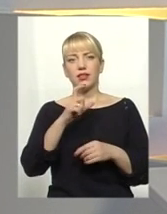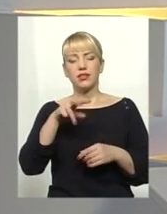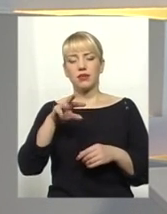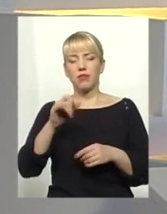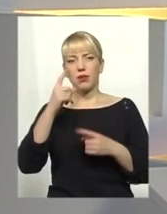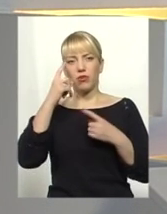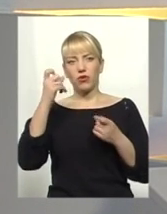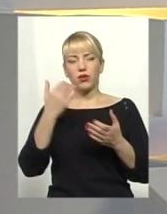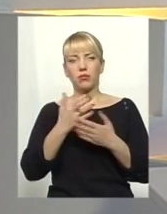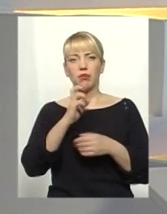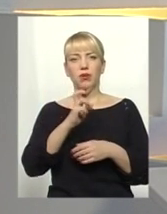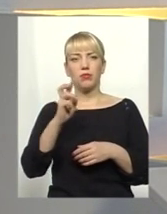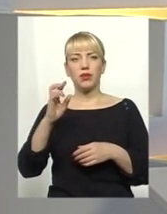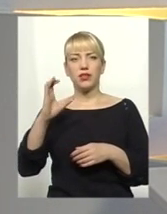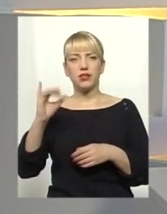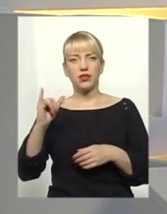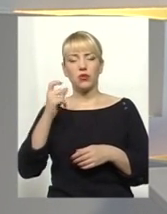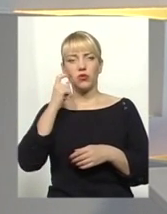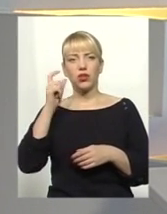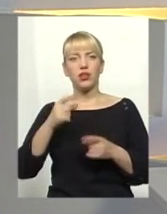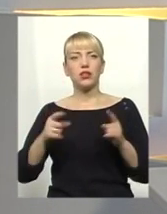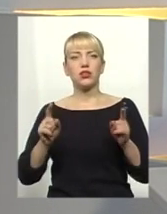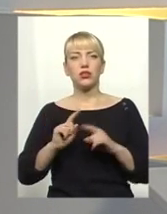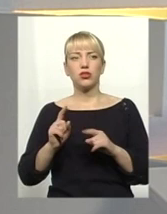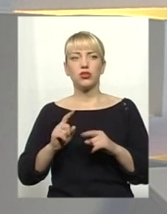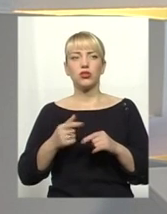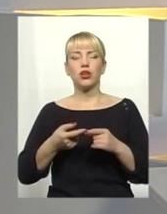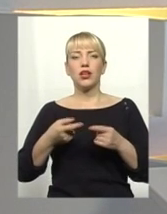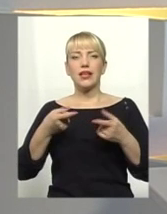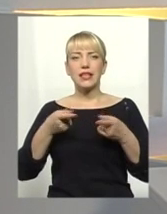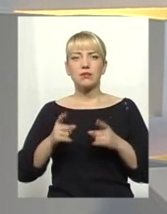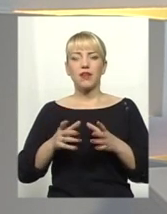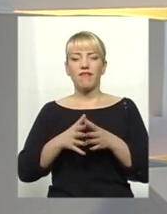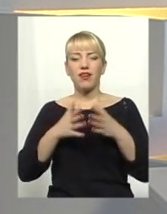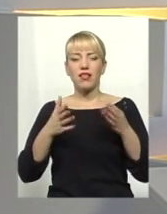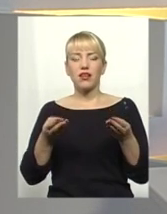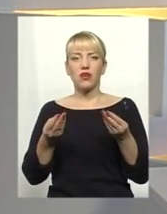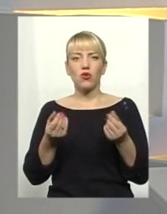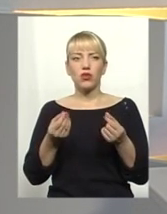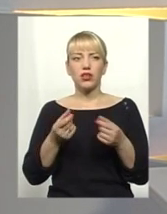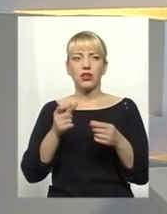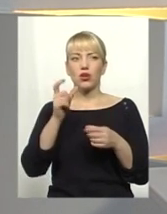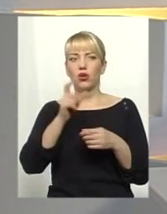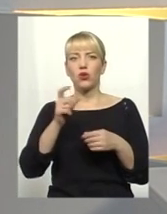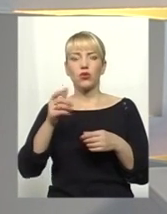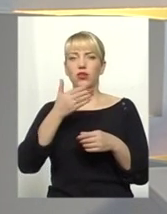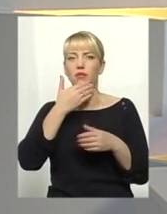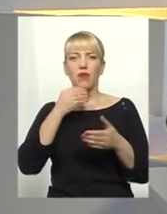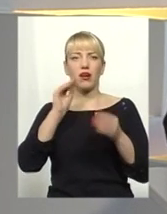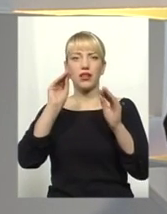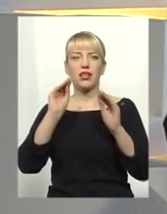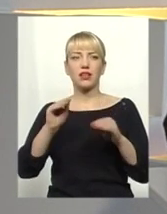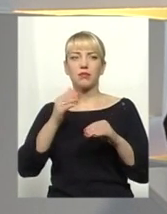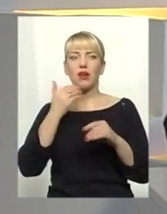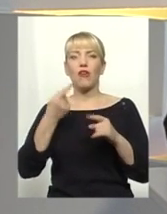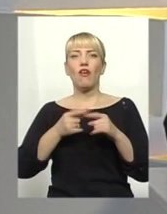зокрема, це БіБіСі Україна, процитую, що насправді великих, настільки великих обсягів готівки декларанти не мають, як вони декларують. Мовляв, краще